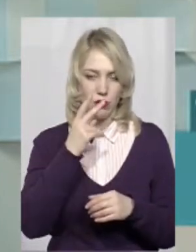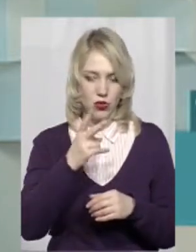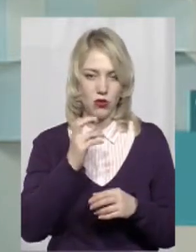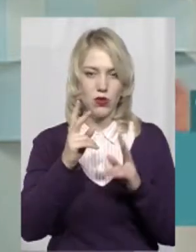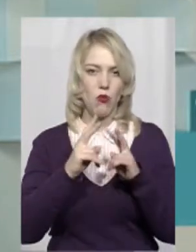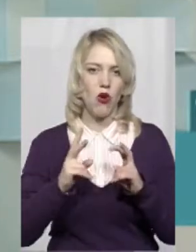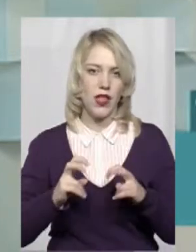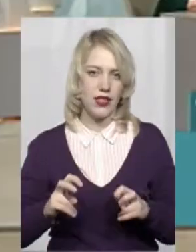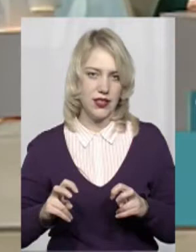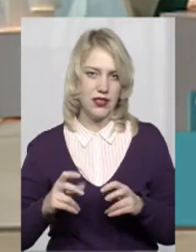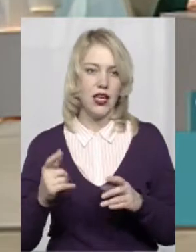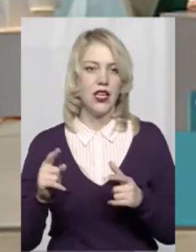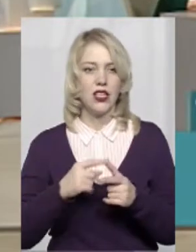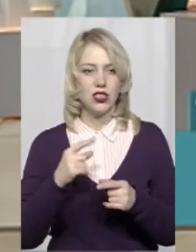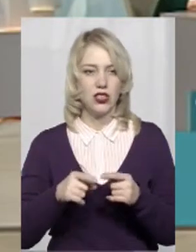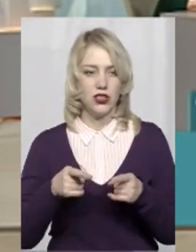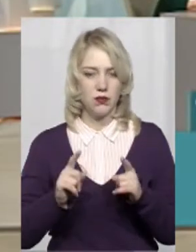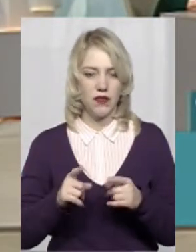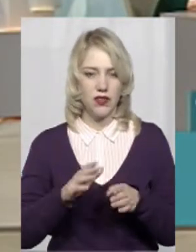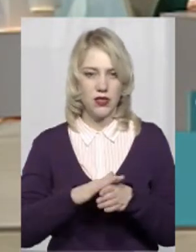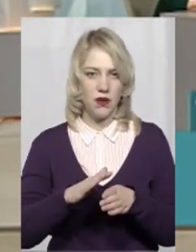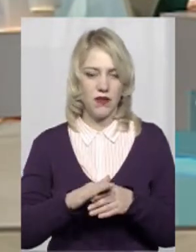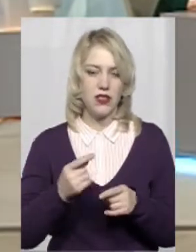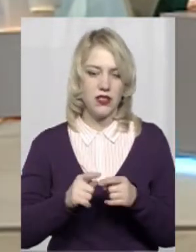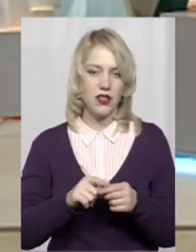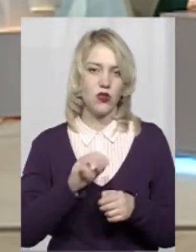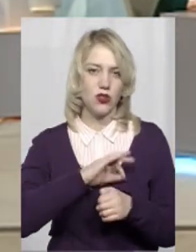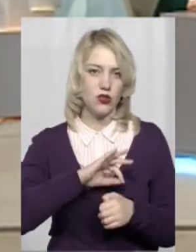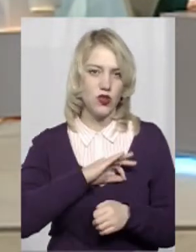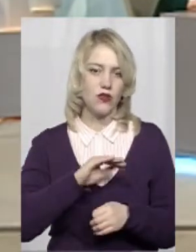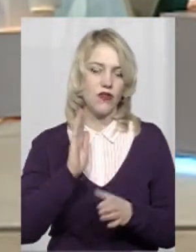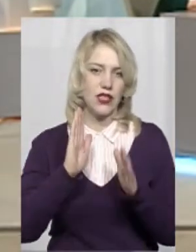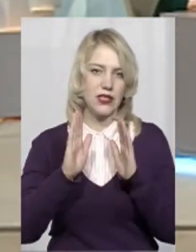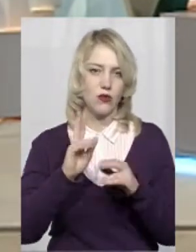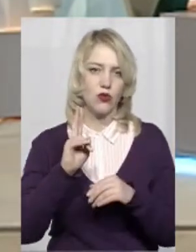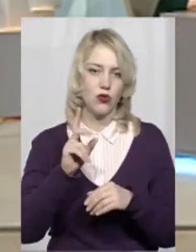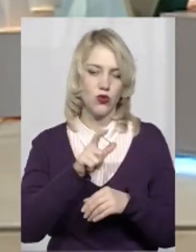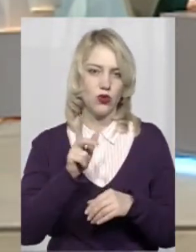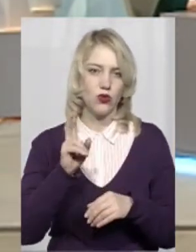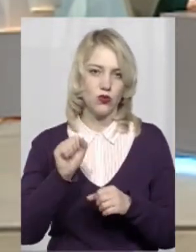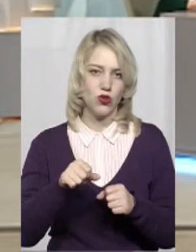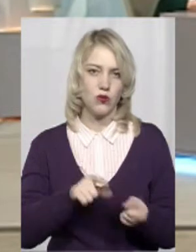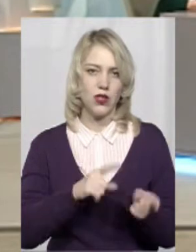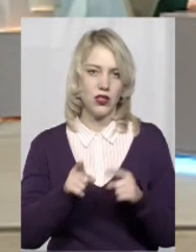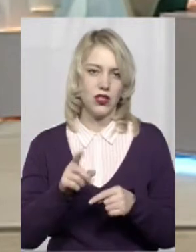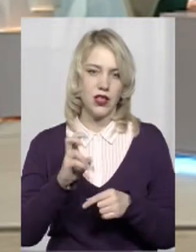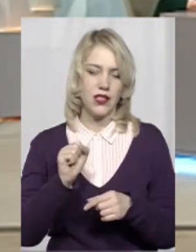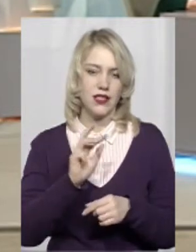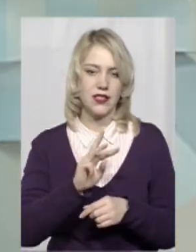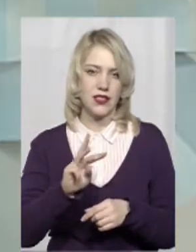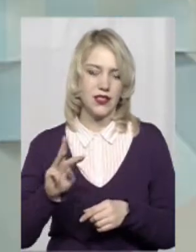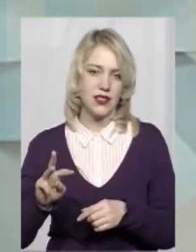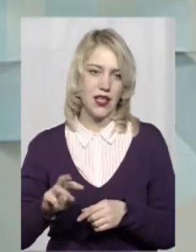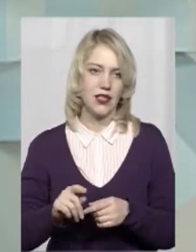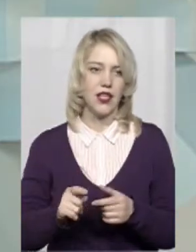по аналітиці, чи наші прогнози справдились, але в основному це користувачі Facebook, тобто люди, які там можуть перейти в два кліки на сайт,